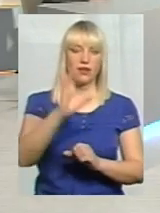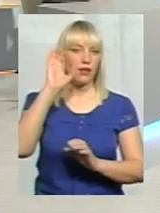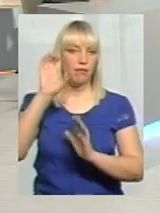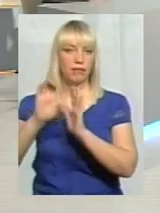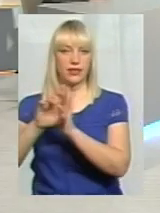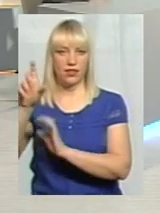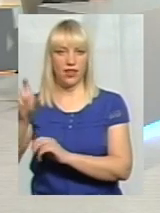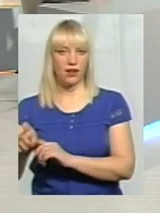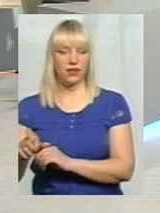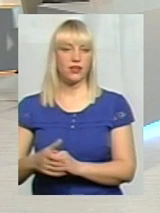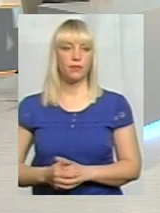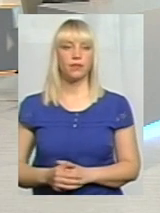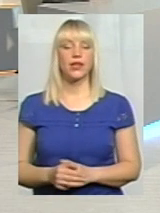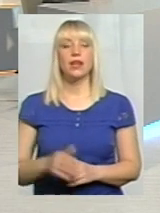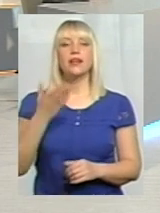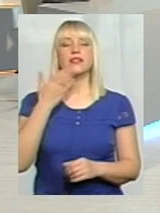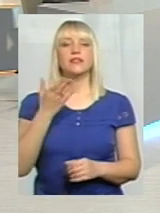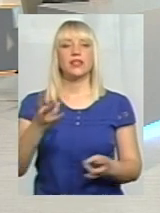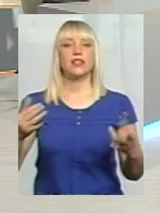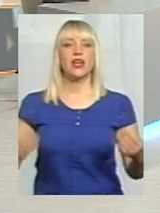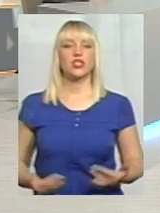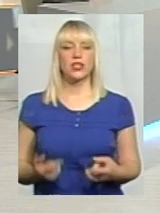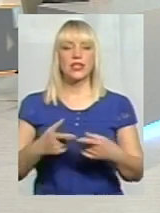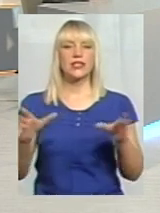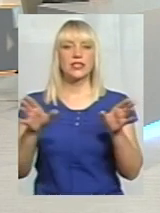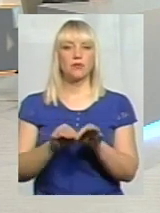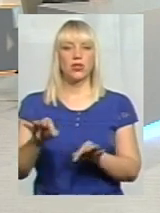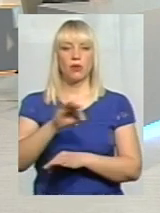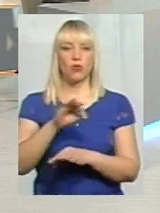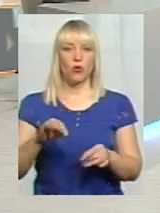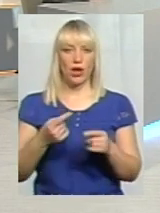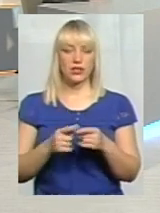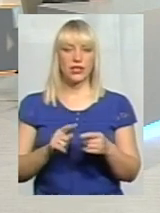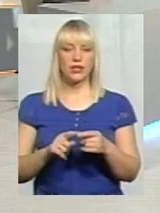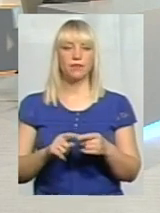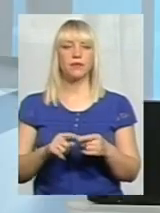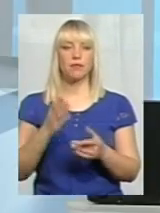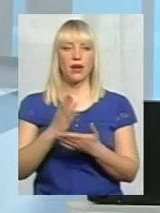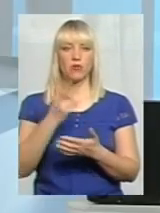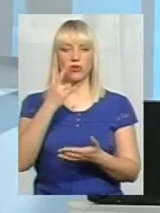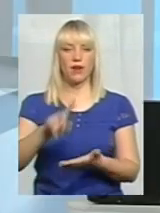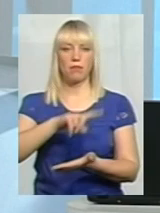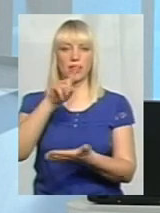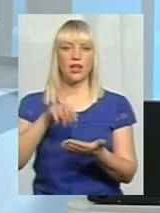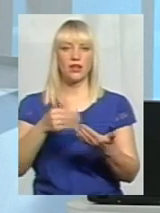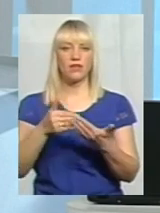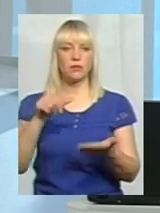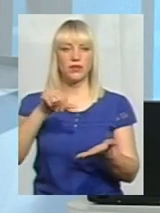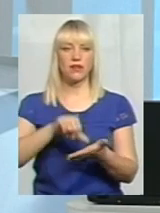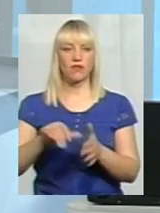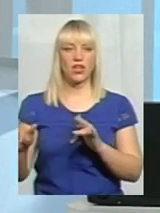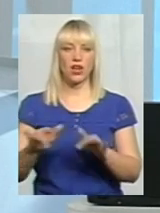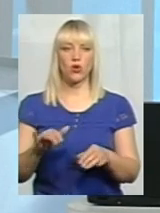Нагадаю, звіти наживо – це спільний проєкт, спільного мовлення і руху «Чесно». Маємо два питання від представника руху у